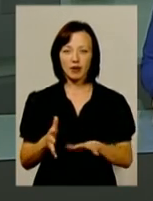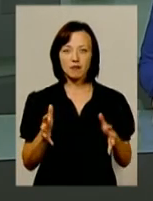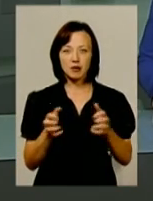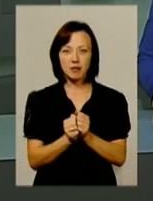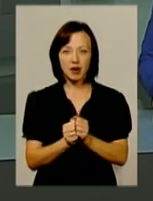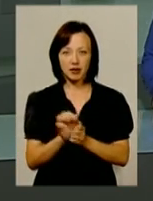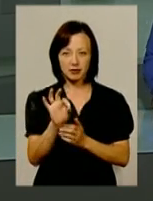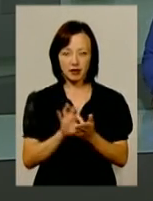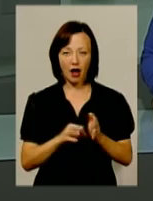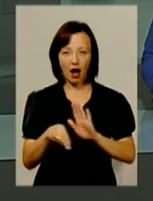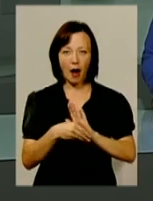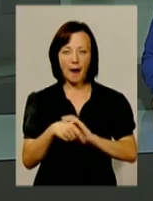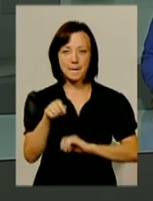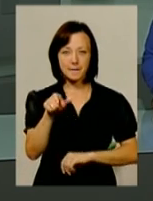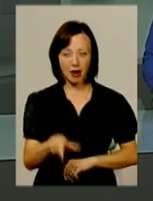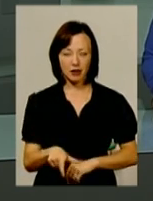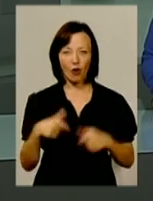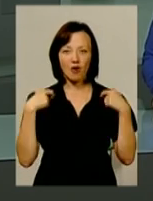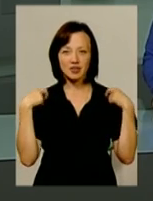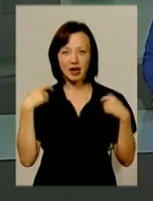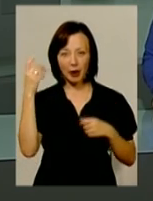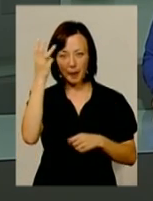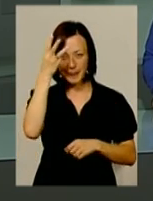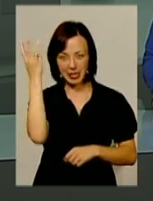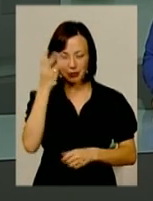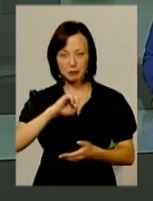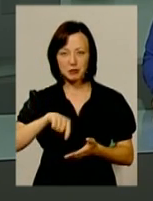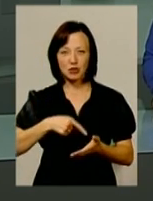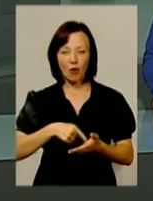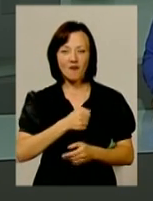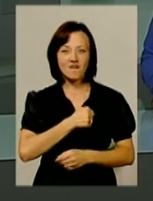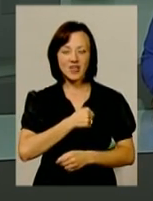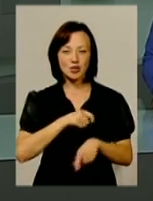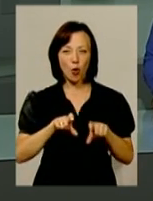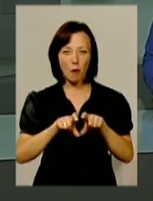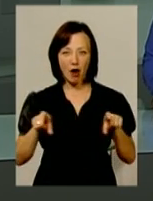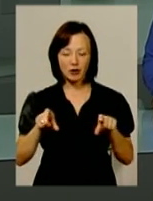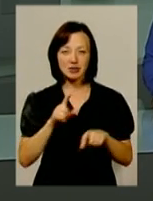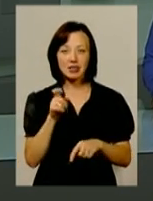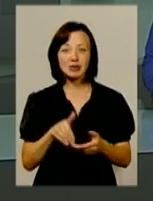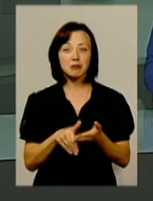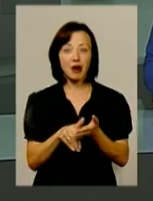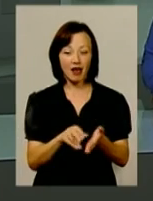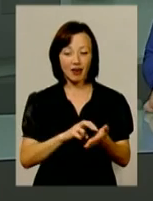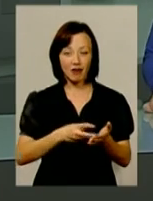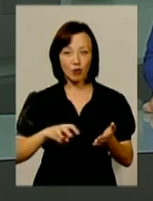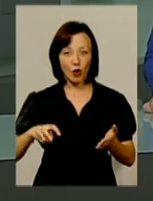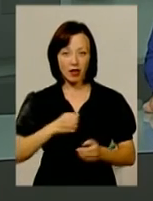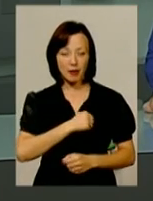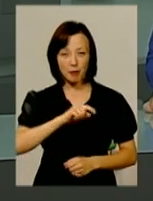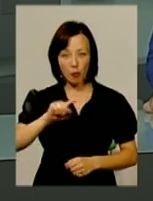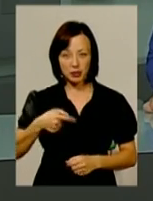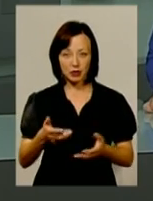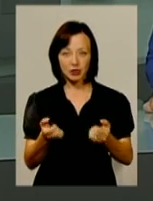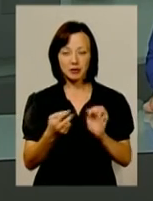гарячому хабарника. Цього разу офіцера Хмельницького об'єднаного міського військомату. За сприяння в ухиленні від мобілізації він